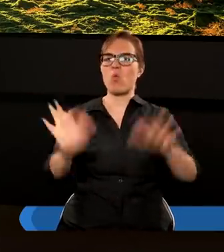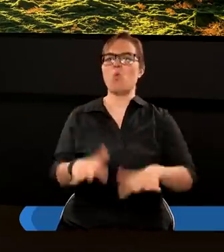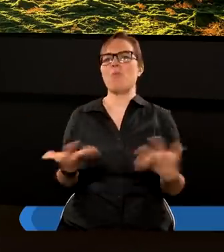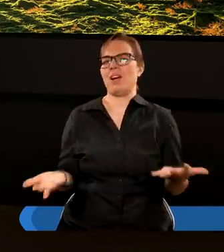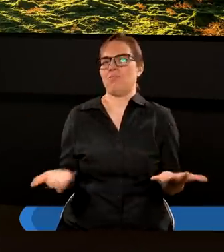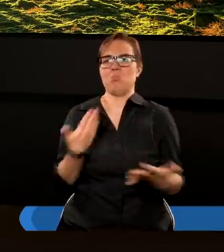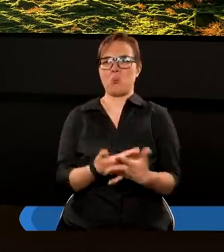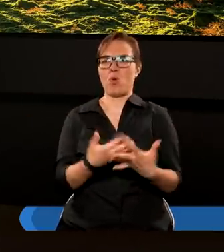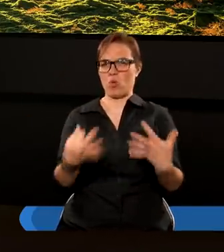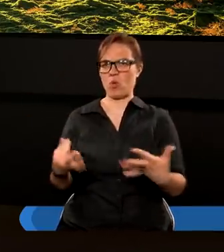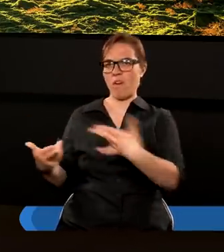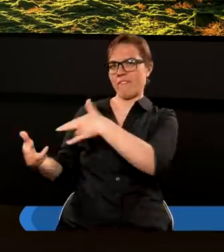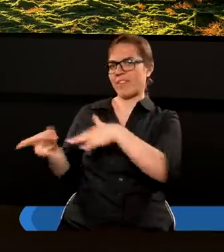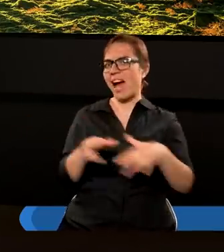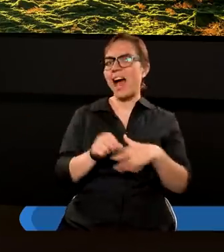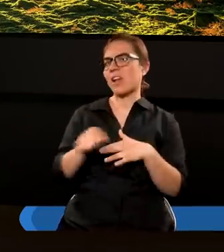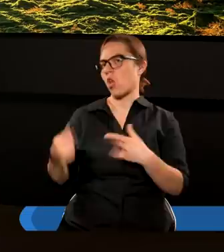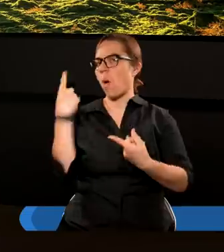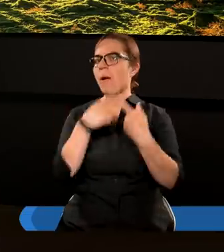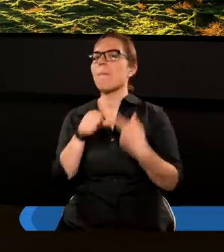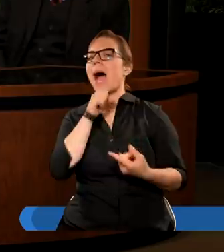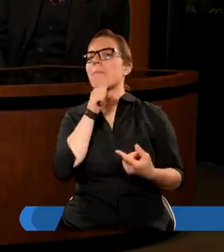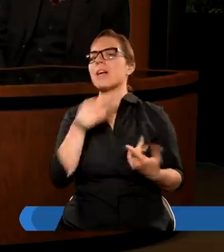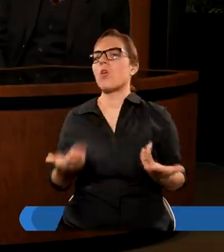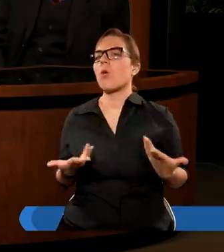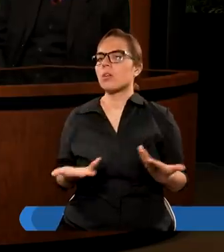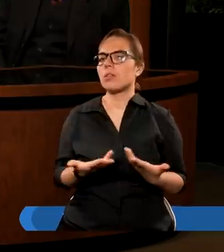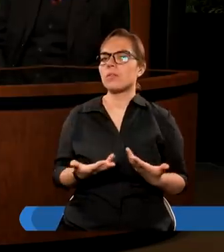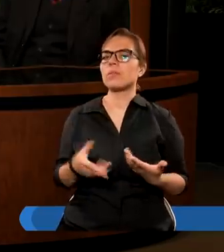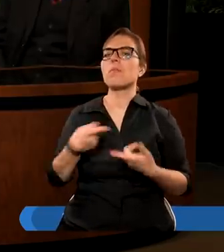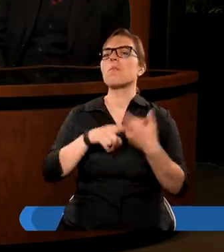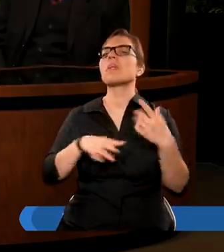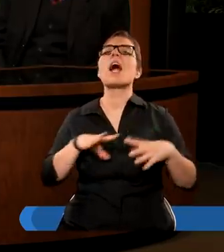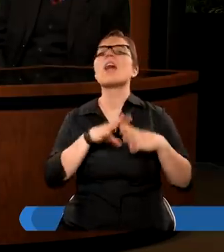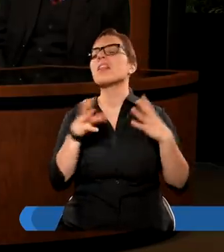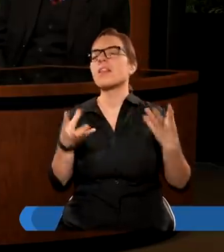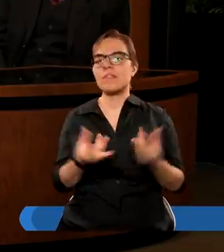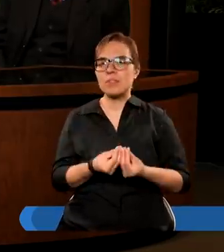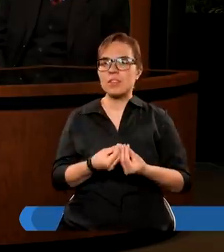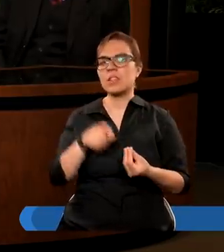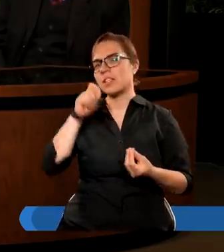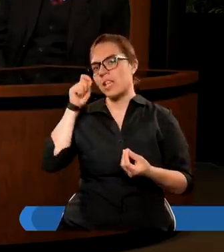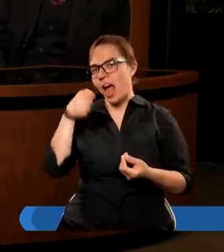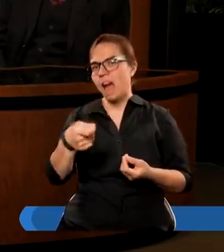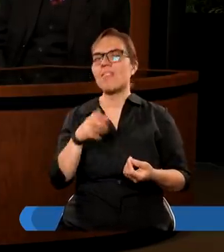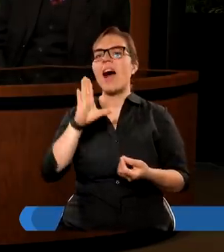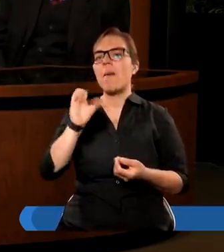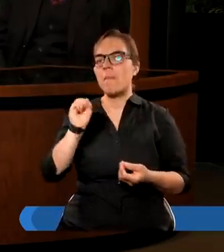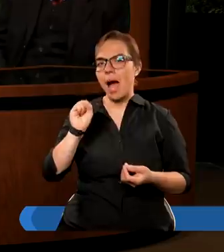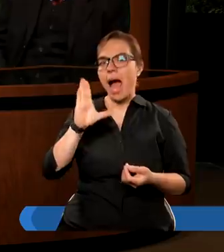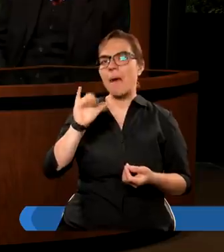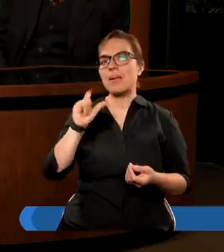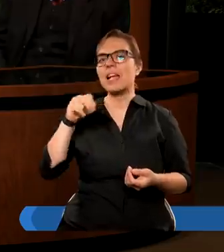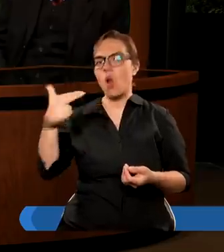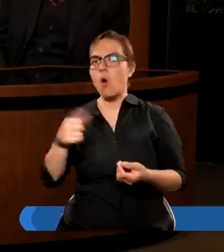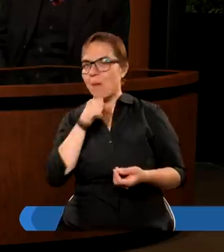wracać do tej myśli? No przede wszystkim nazwa Babylon tego